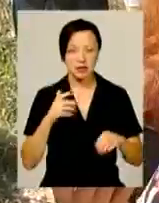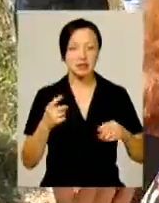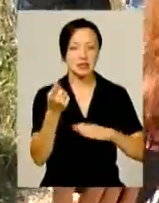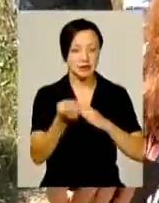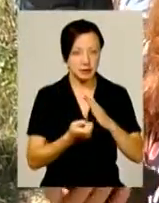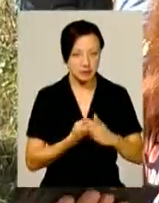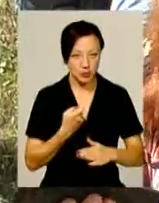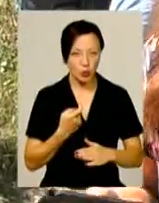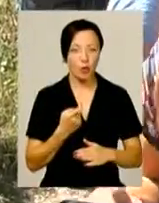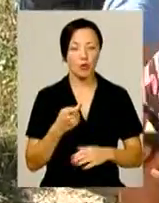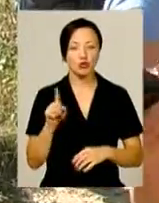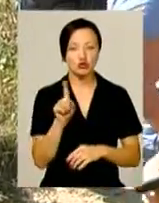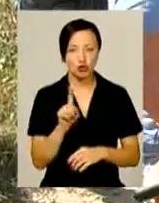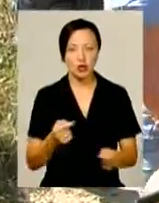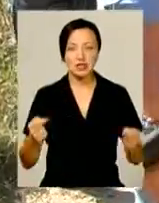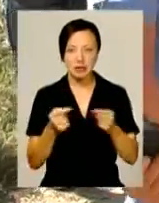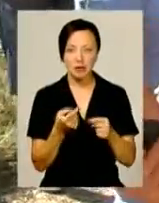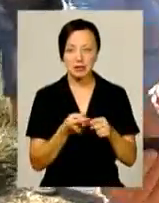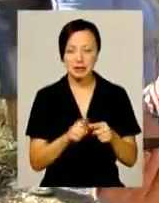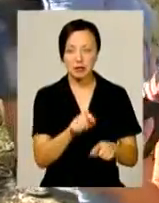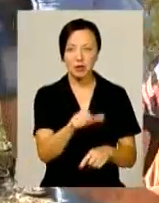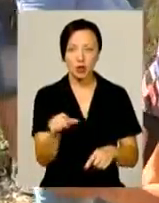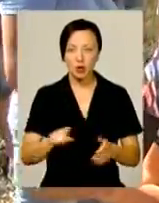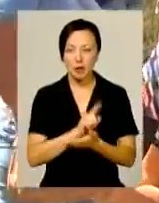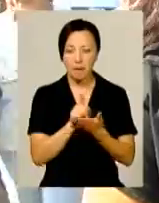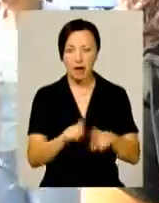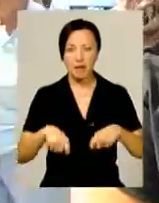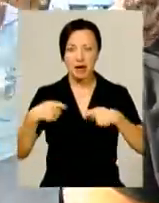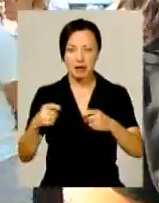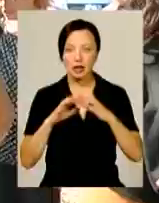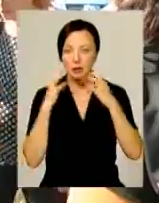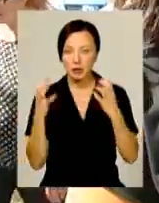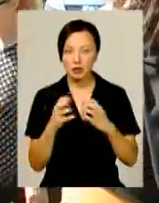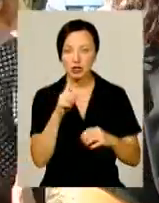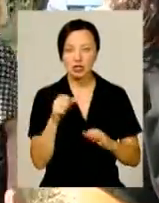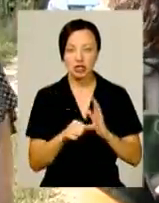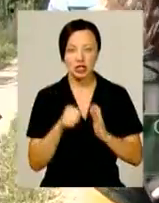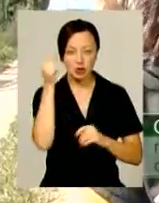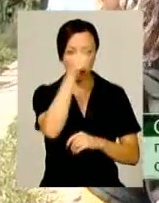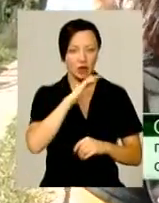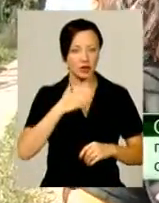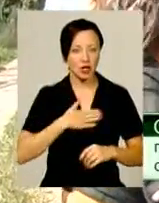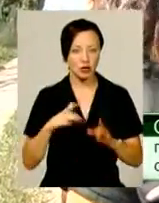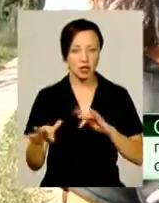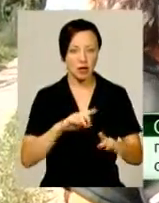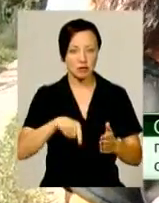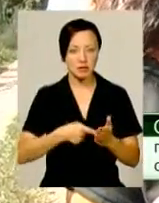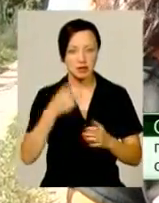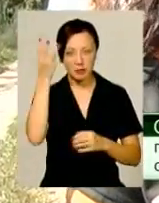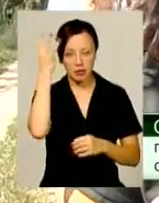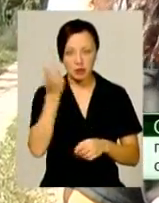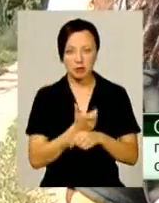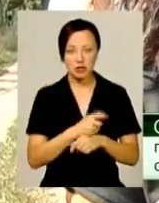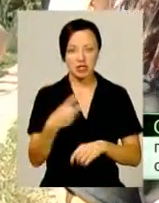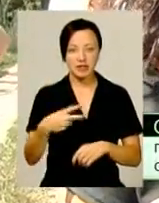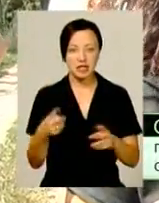відомо, що саме цим людям мають передати притулок… За 6 років нашої діяльності в місті Хмельницькому у нас більше 20